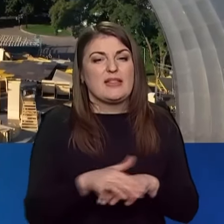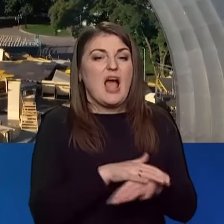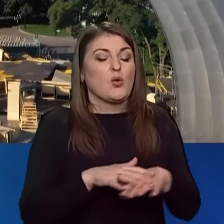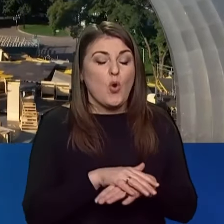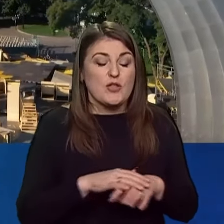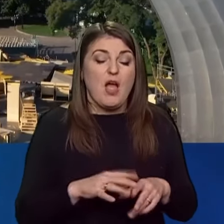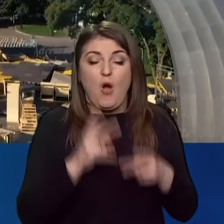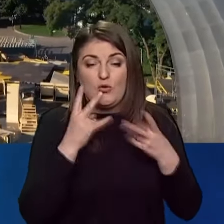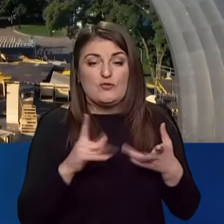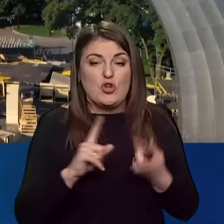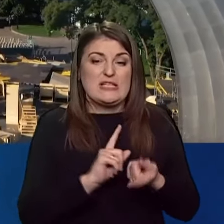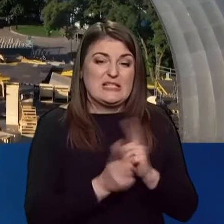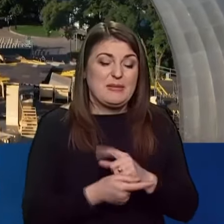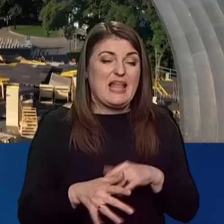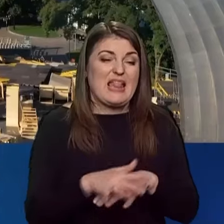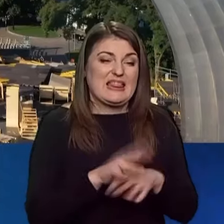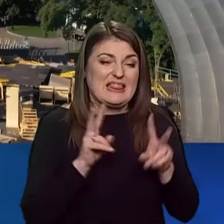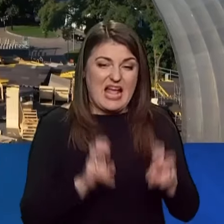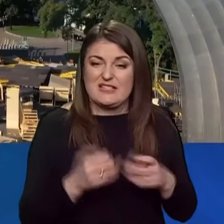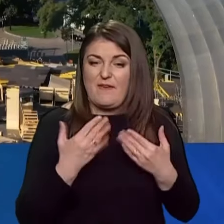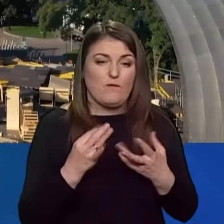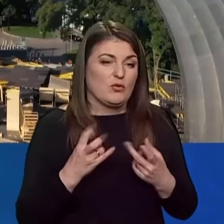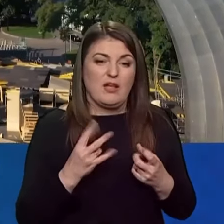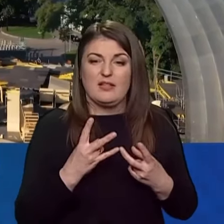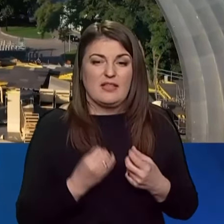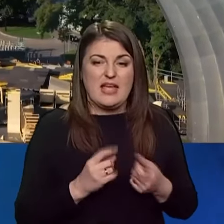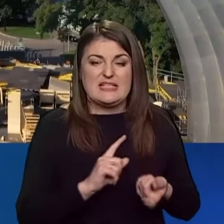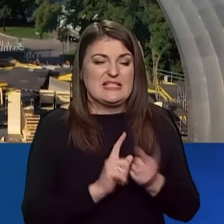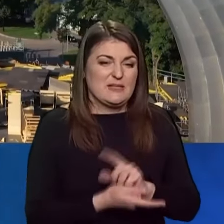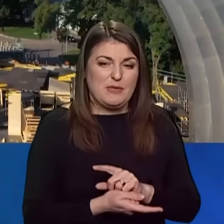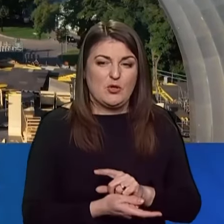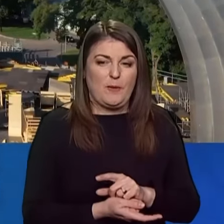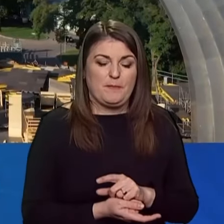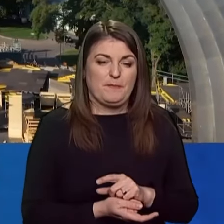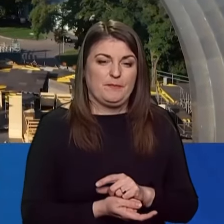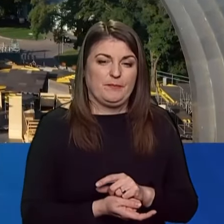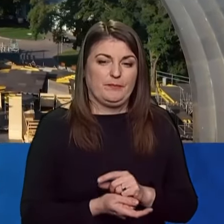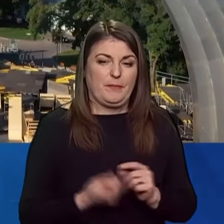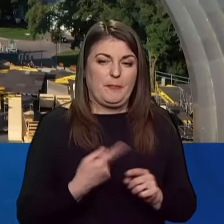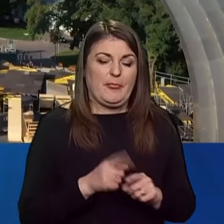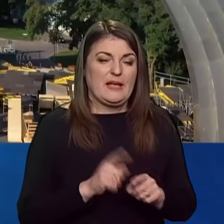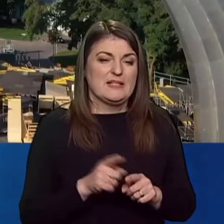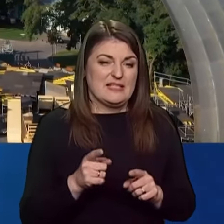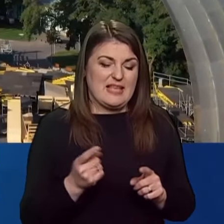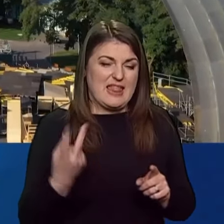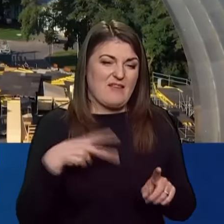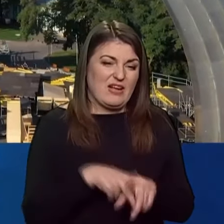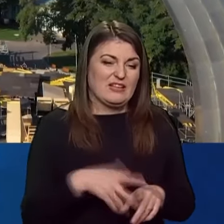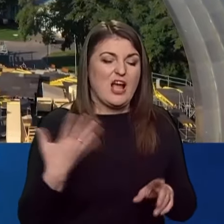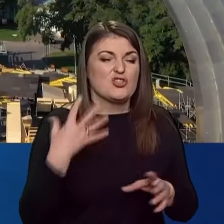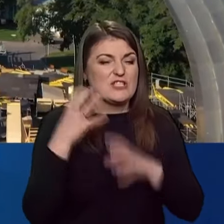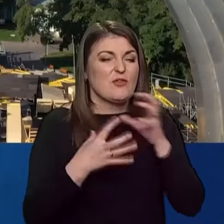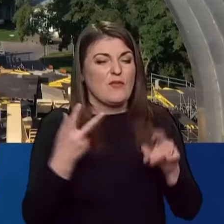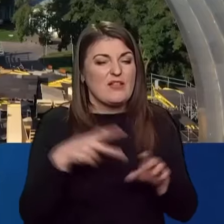І очевидно, що зміна назви, вона не змінює цей смітлове навантаження, яке